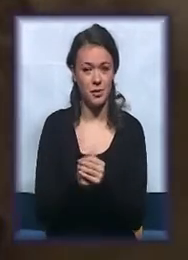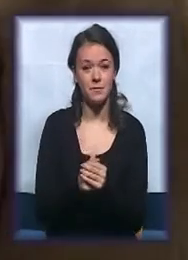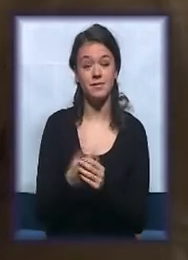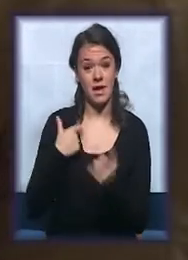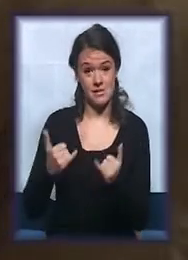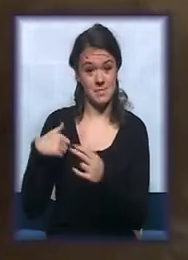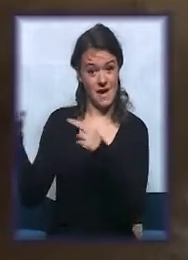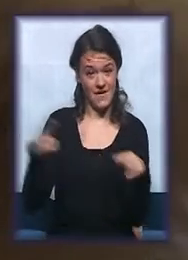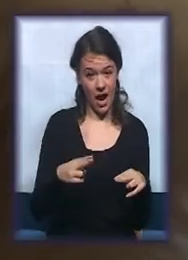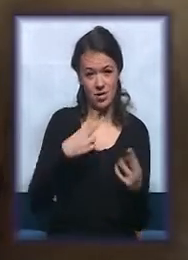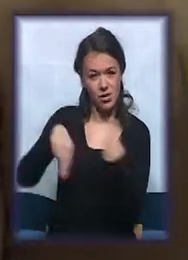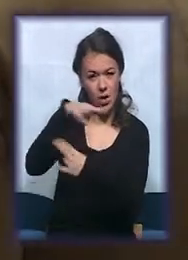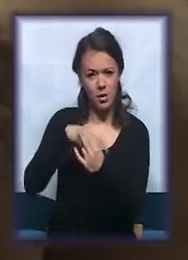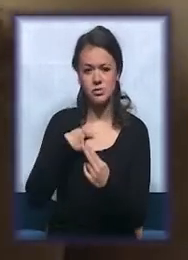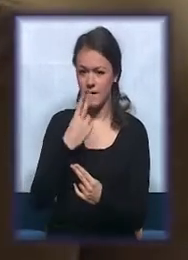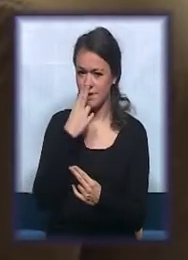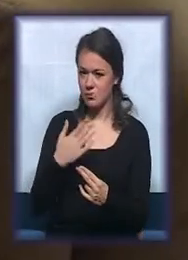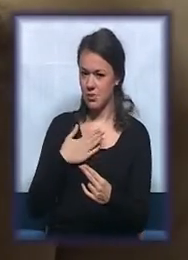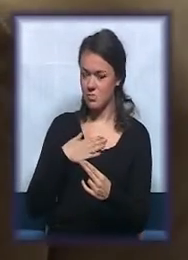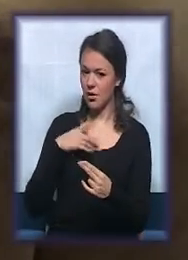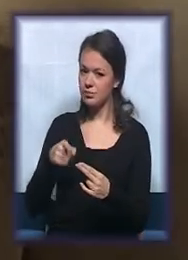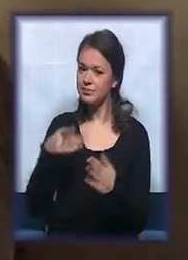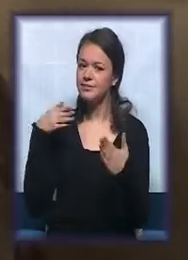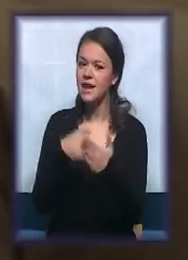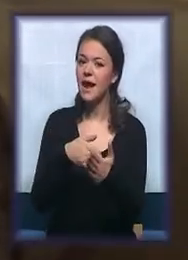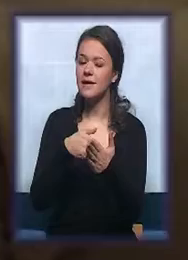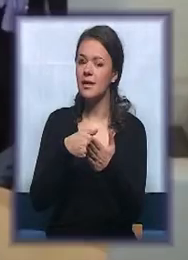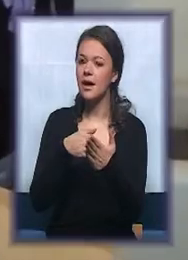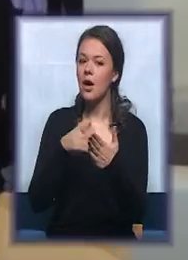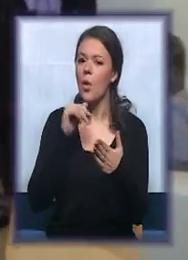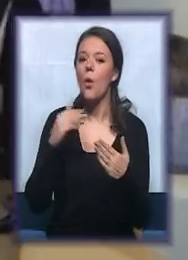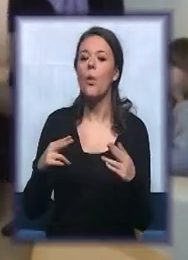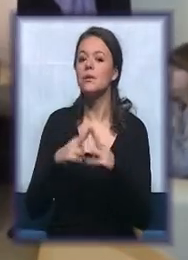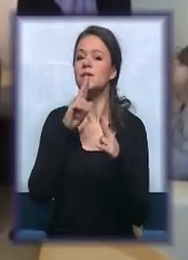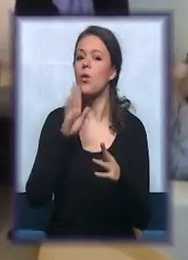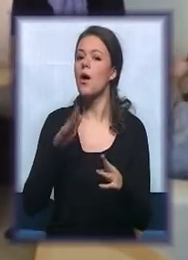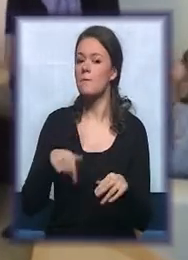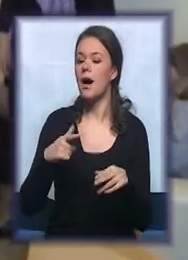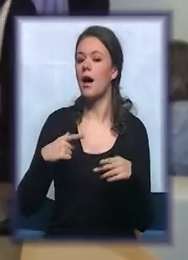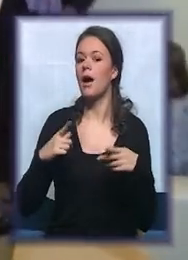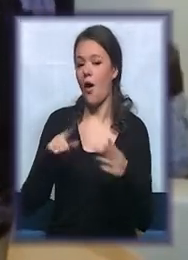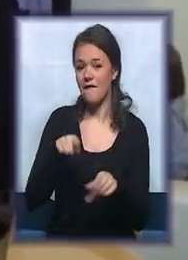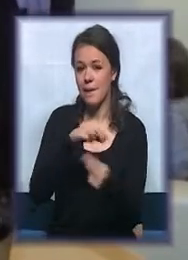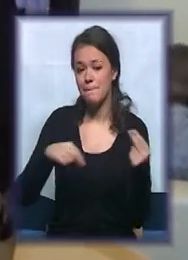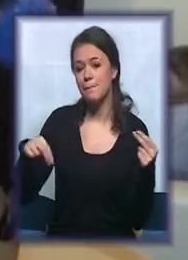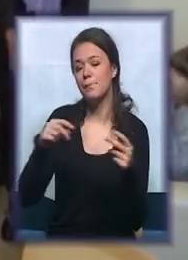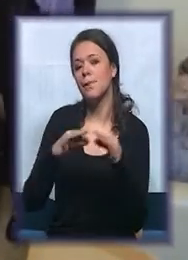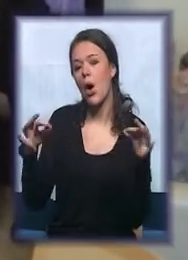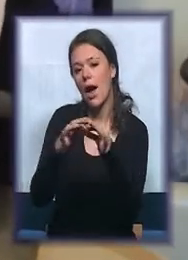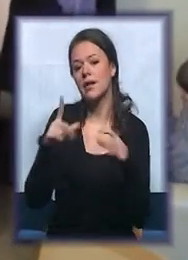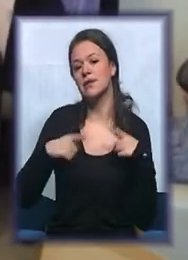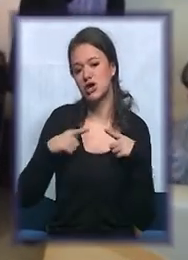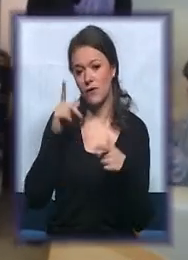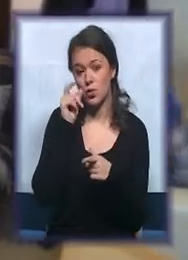obilazka i svojim očima sam se uverio u direkten uticaj koji ovaj projekat ima na živote ljudi. Roditelji su zaista srećni,